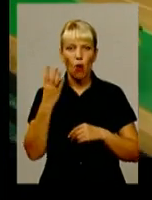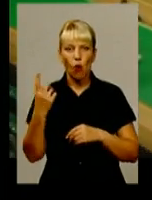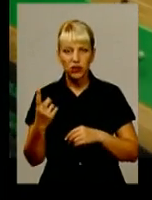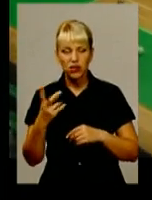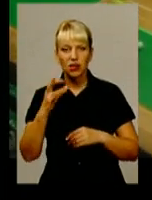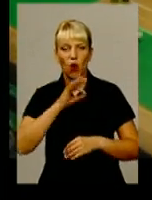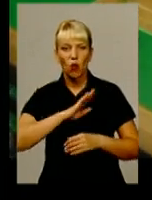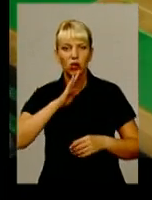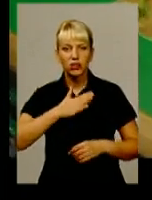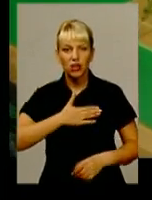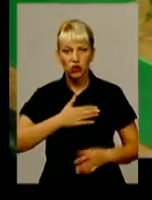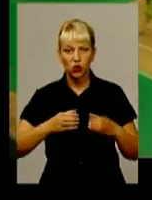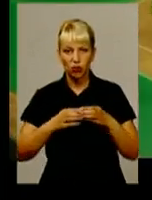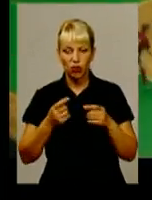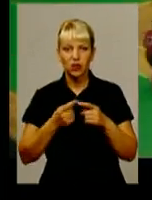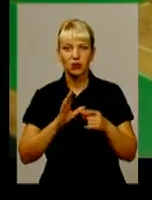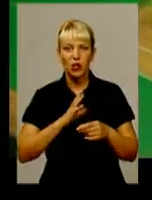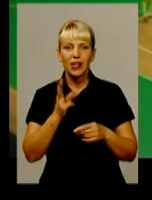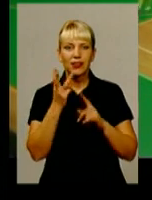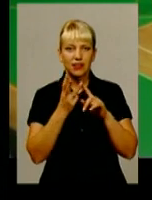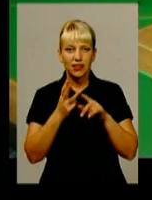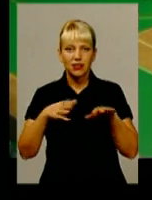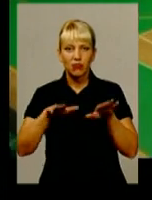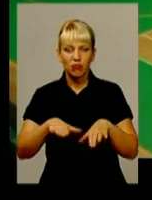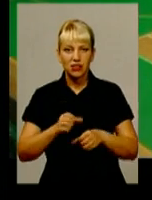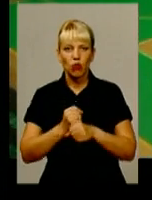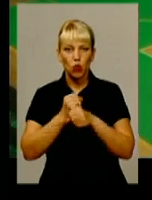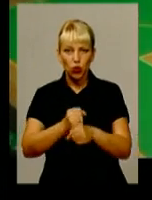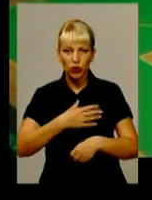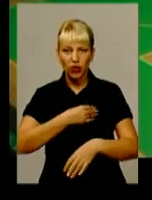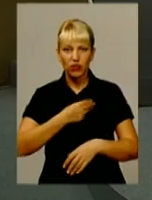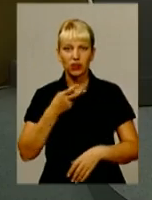Ця перемога принесла лідерам звання бронзового призера Кубку Львівщини 2015.